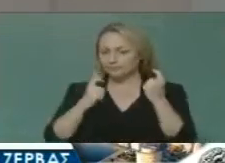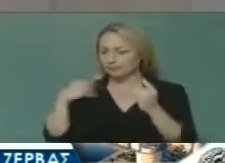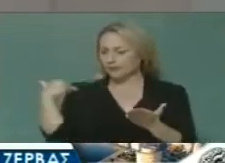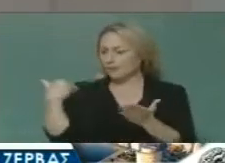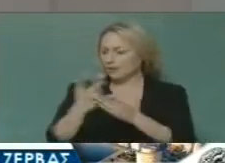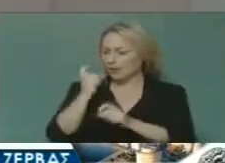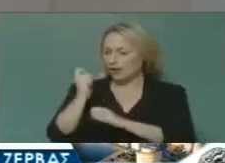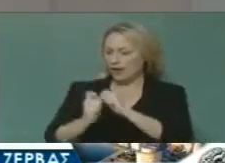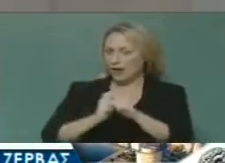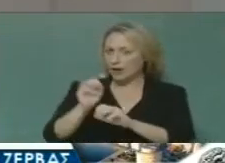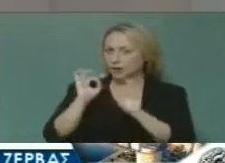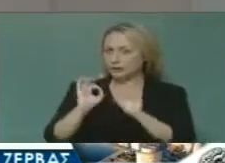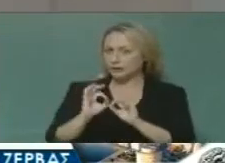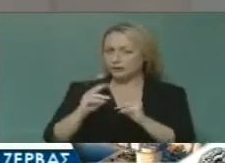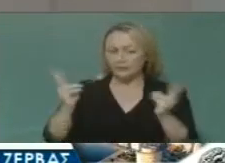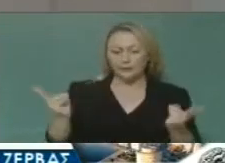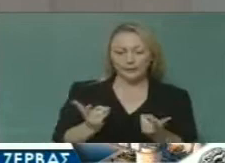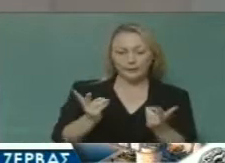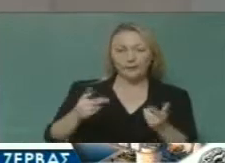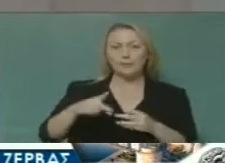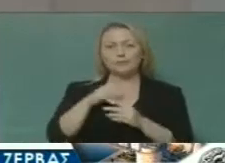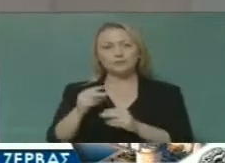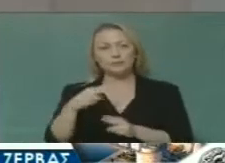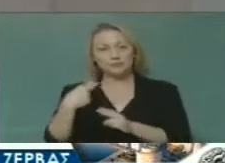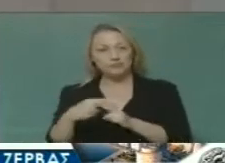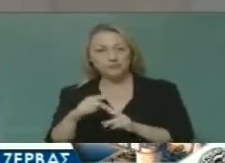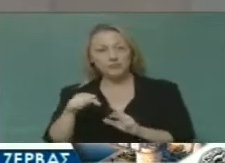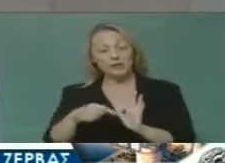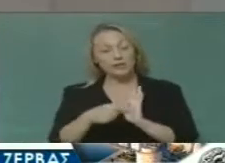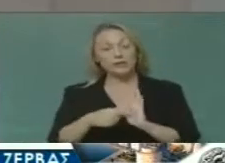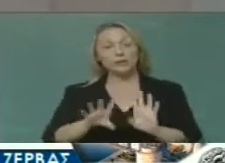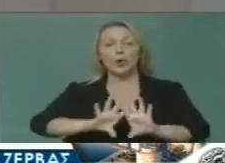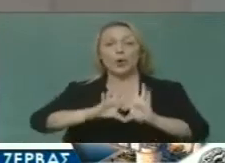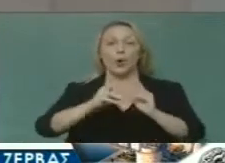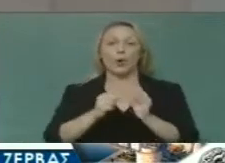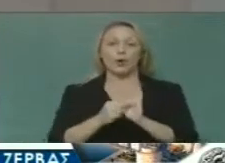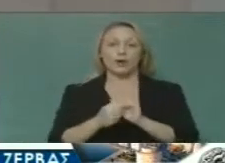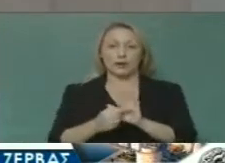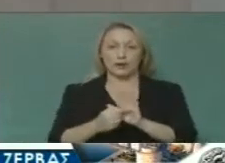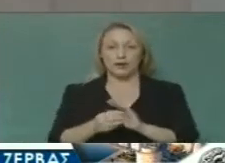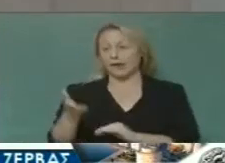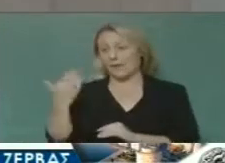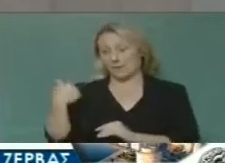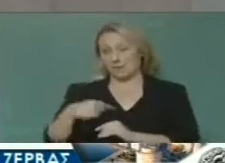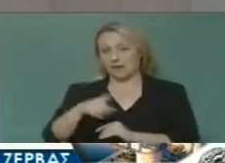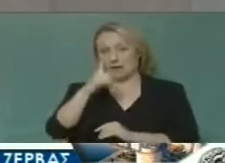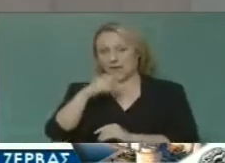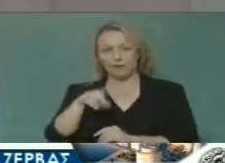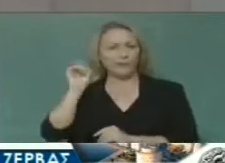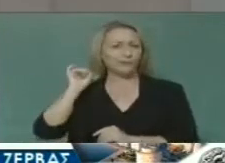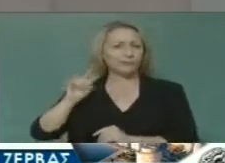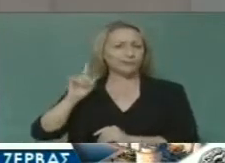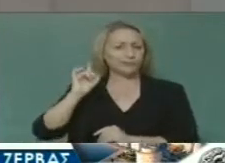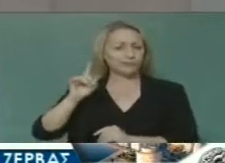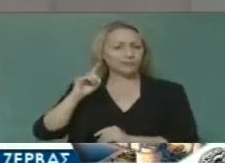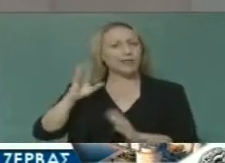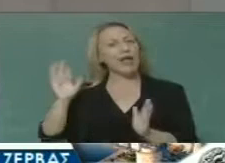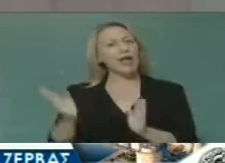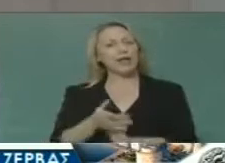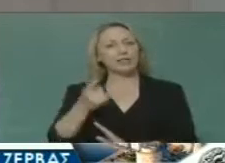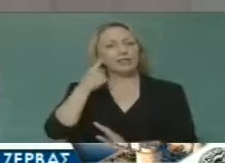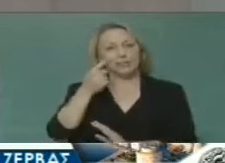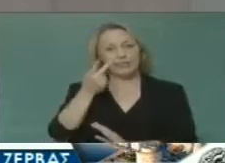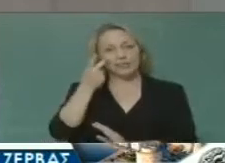έργο της, μικρό ή μεγάλο. Η υποχρέωση που πολλές φορές δεν τηρήθηκε αν να τρέξει κανείς